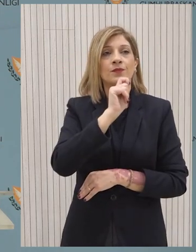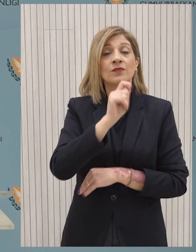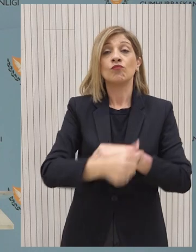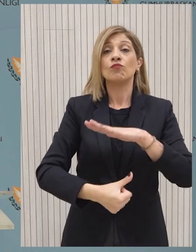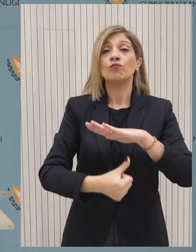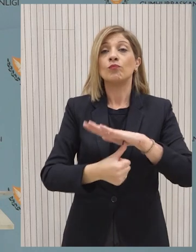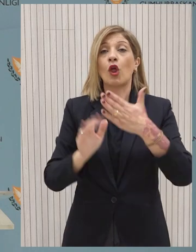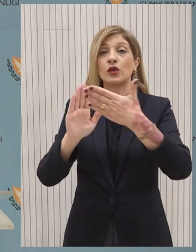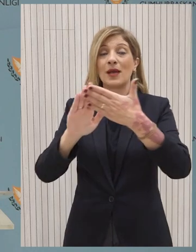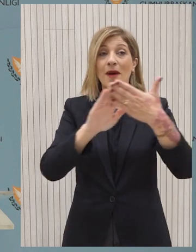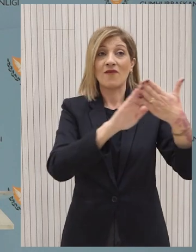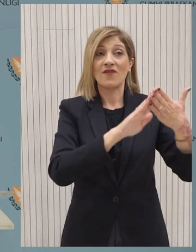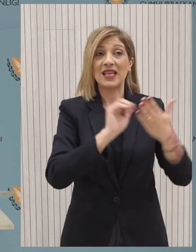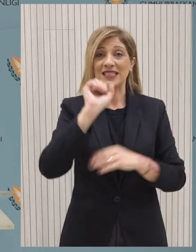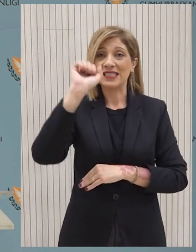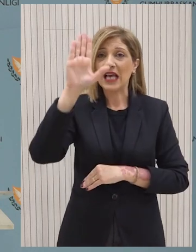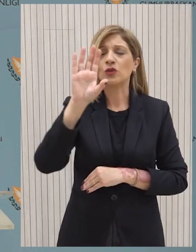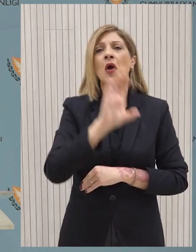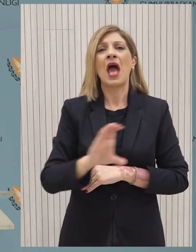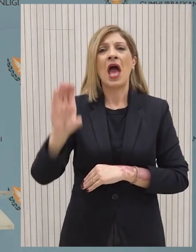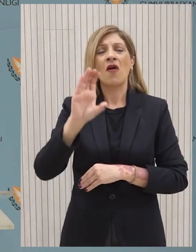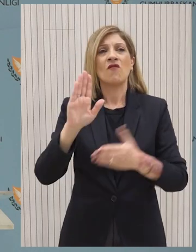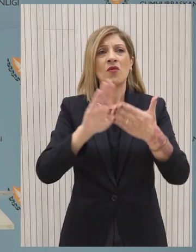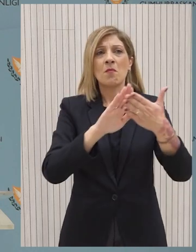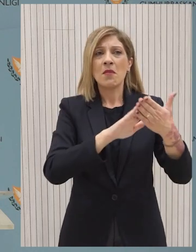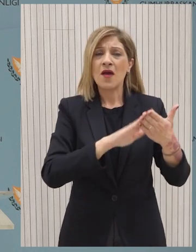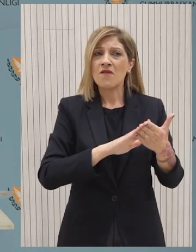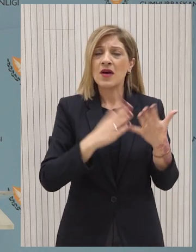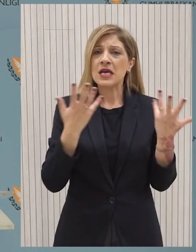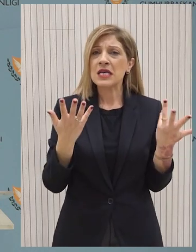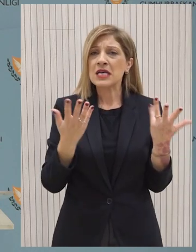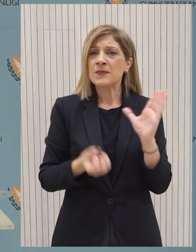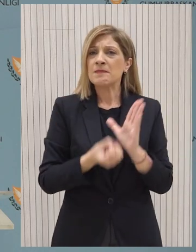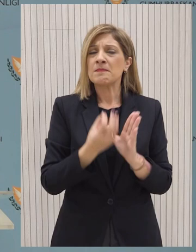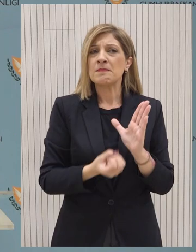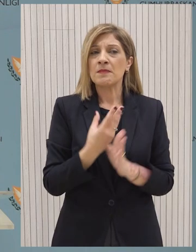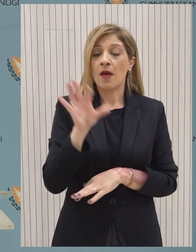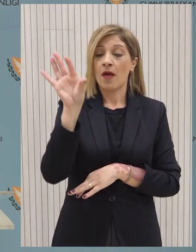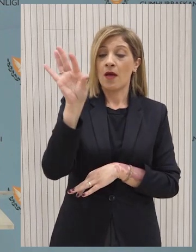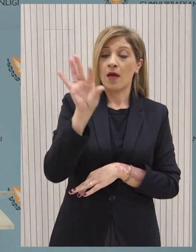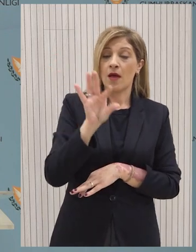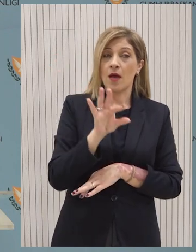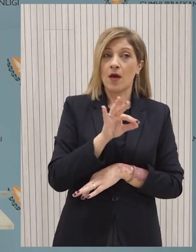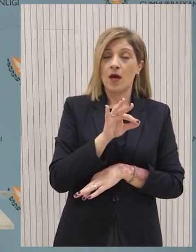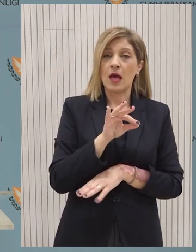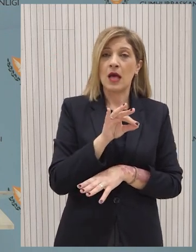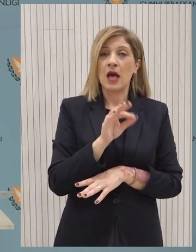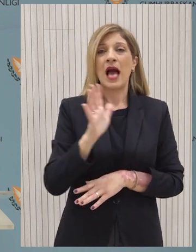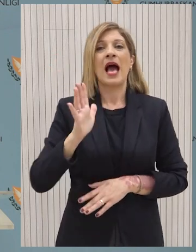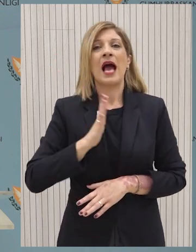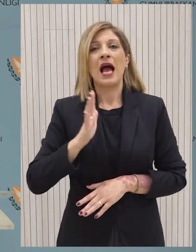οποιαδήποτε εξέλιξη ή διορισμού οποιοδήποτε άτομων εκ μέλους του Ευρωπαϊκού Συμβουλίου για να